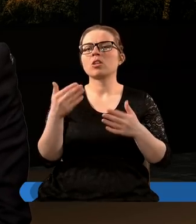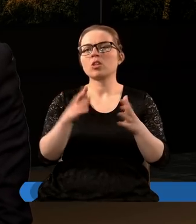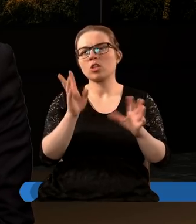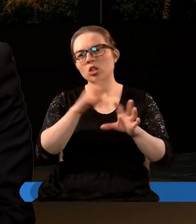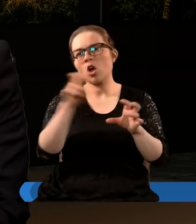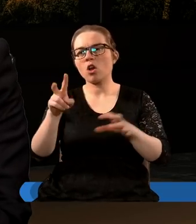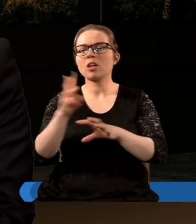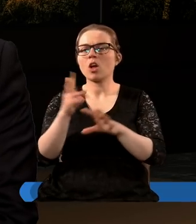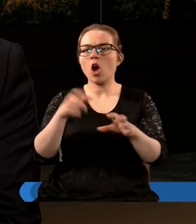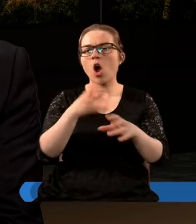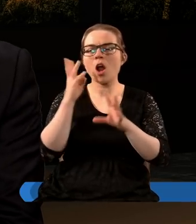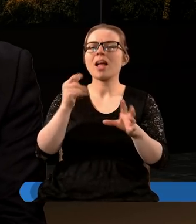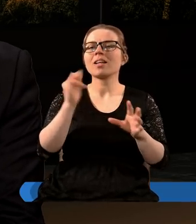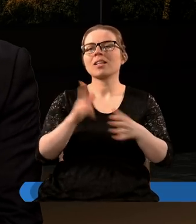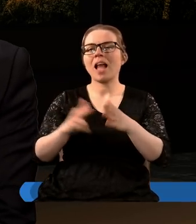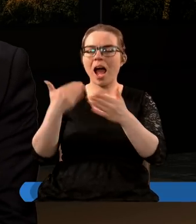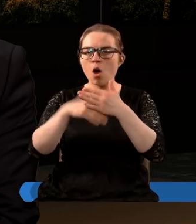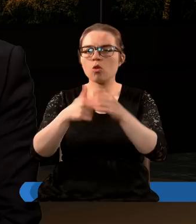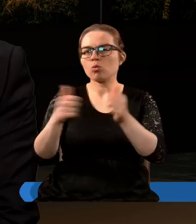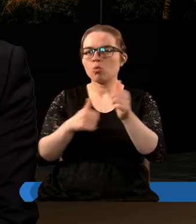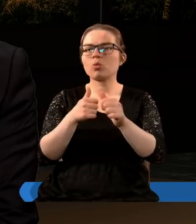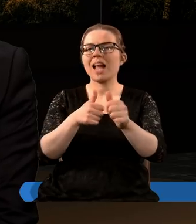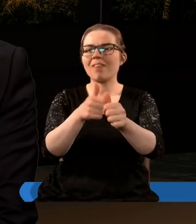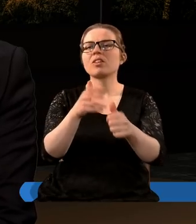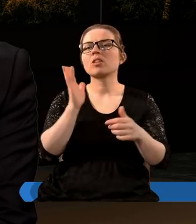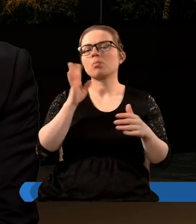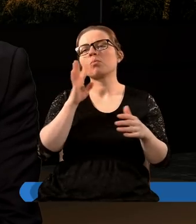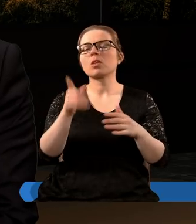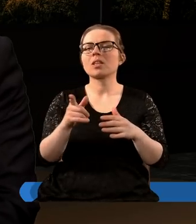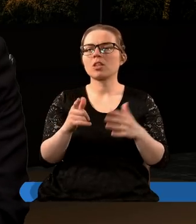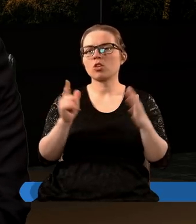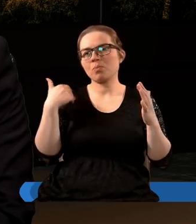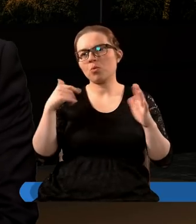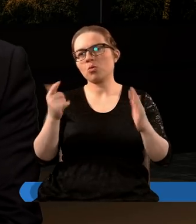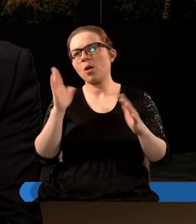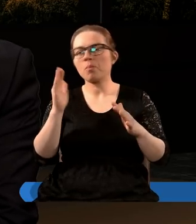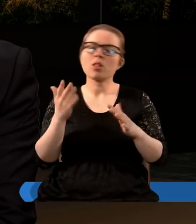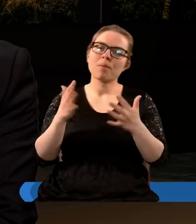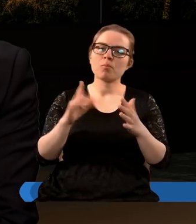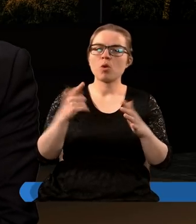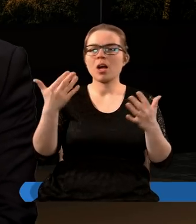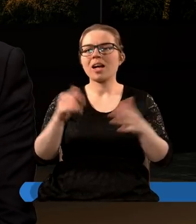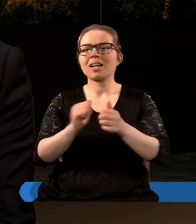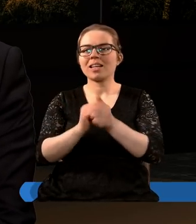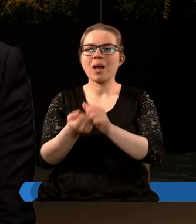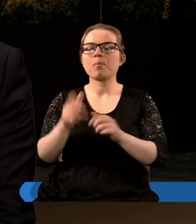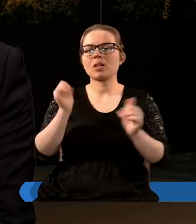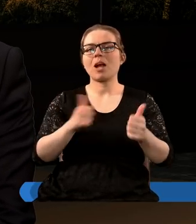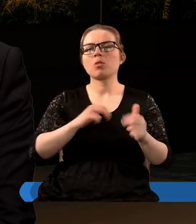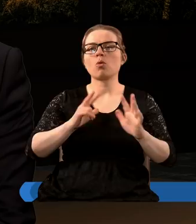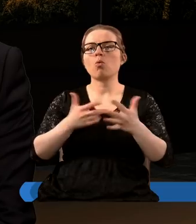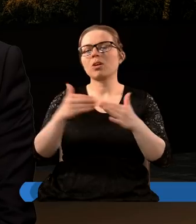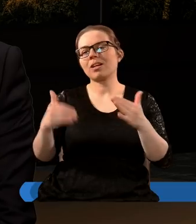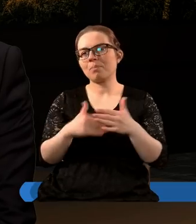kolejki i potem się znowu na końcu ustawił i faktycznie był siódmy, ale teraz po takiej, po takiej zamianie stał się